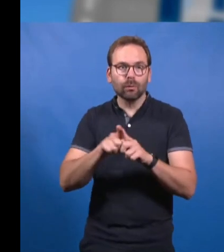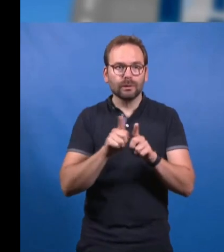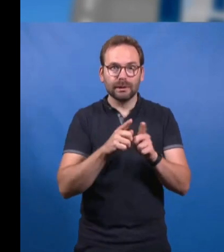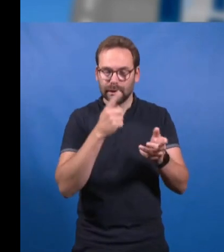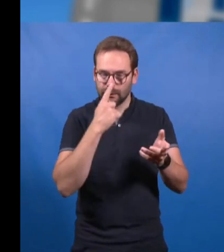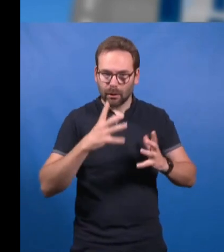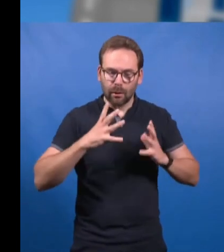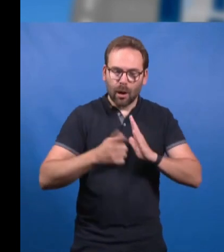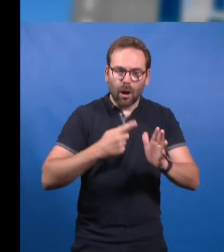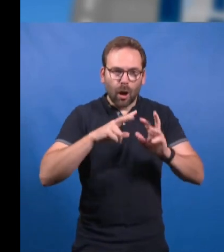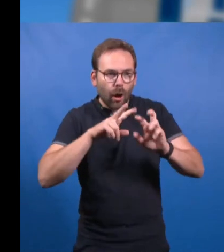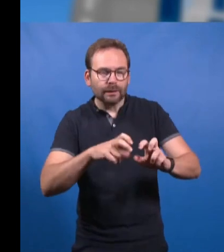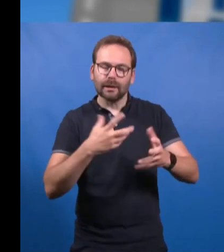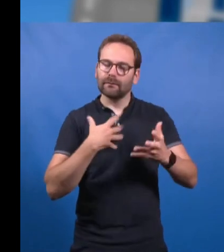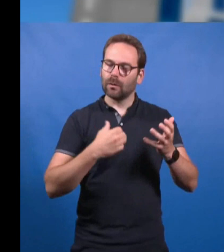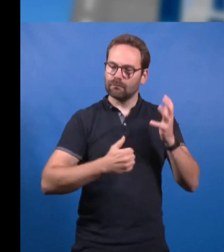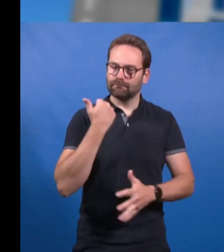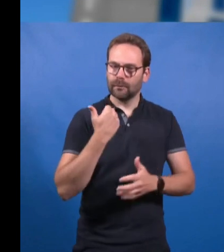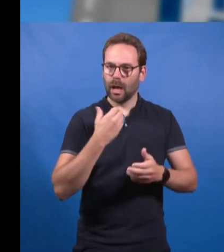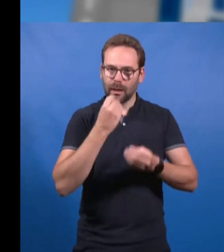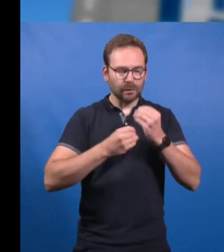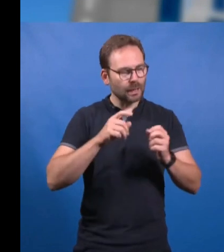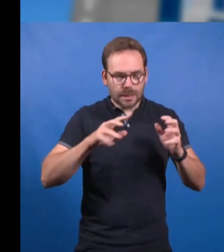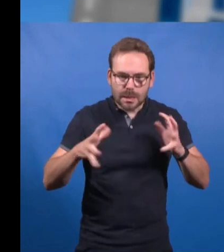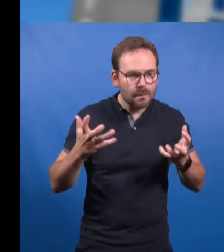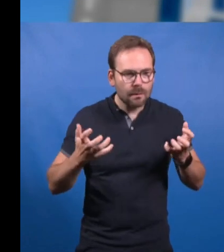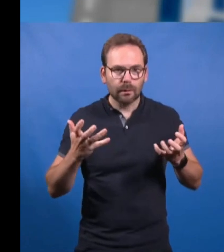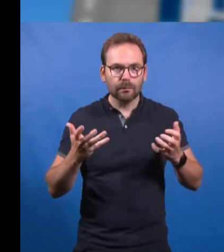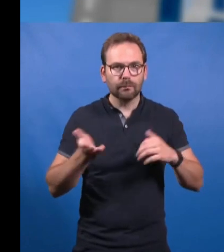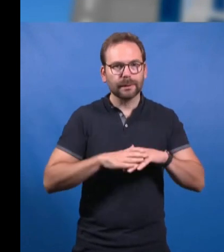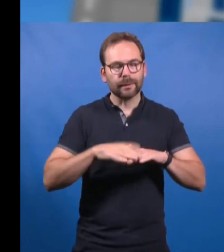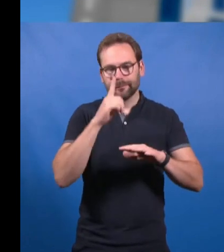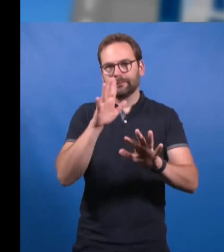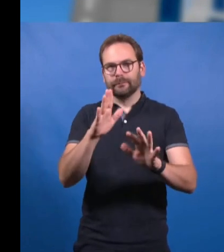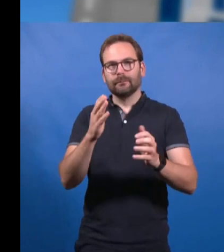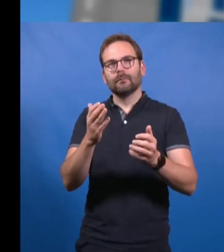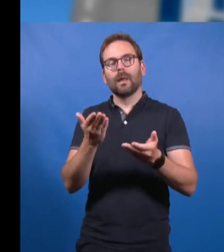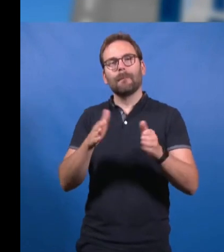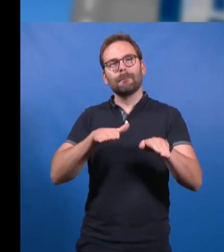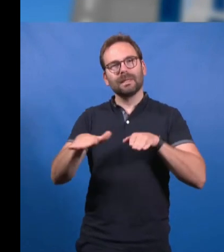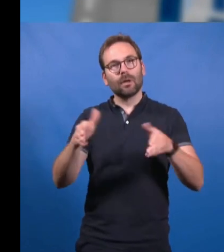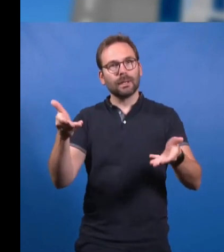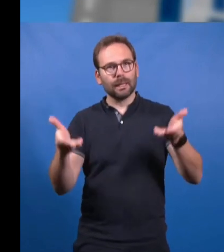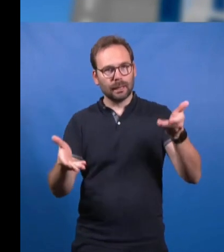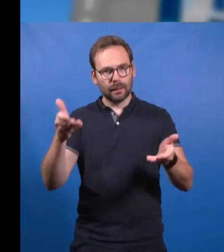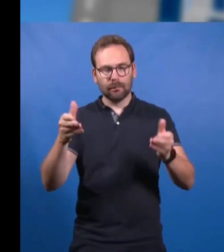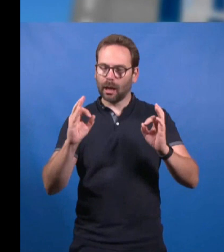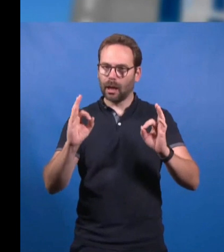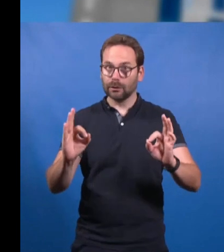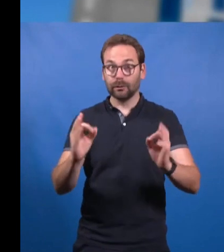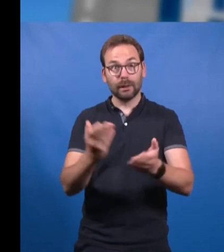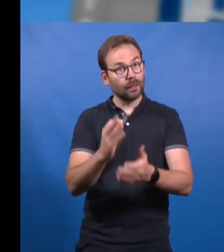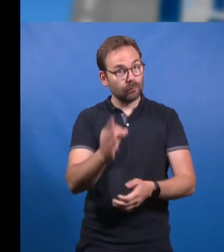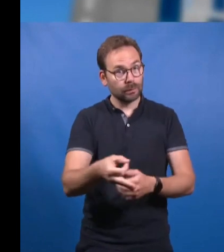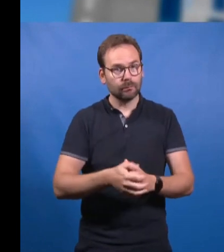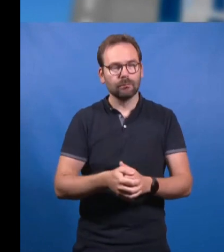de reconquête de notre souveraineté alimentaire, nous préconisons donc une approche équilibrée et ajustée en la matière. Pour